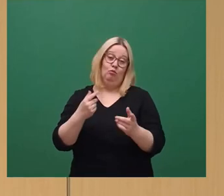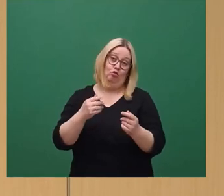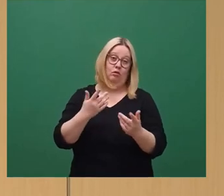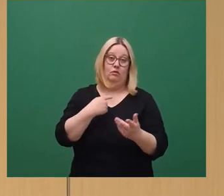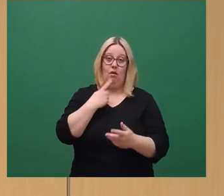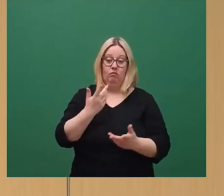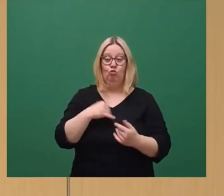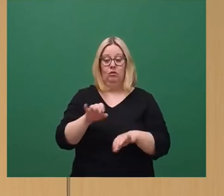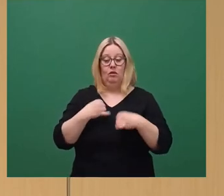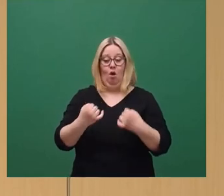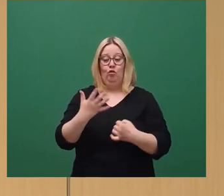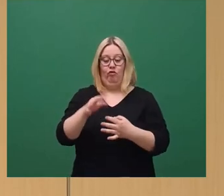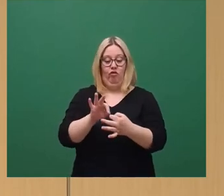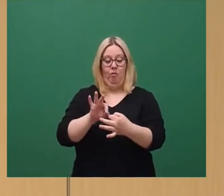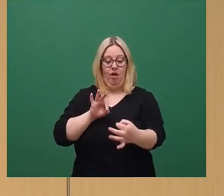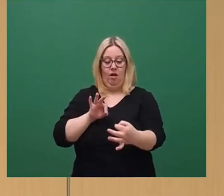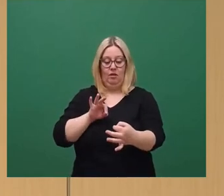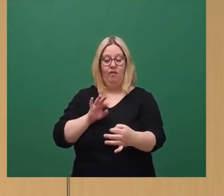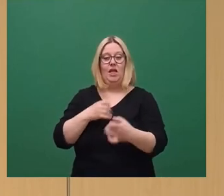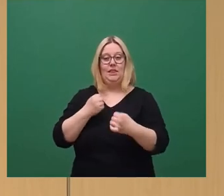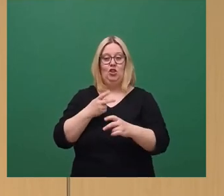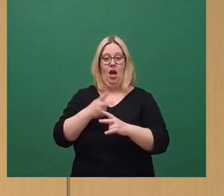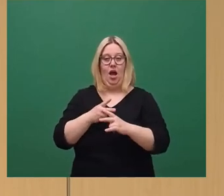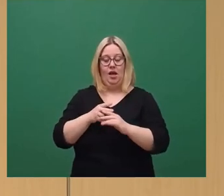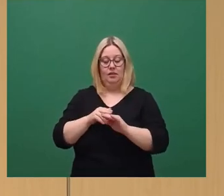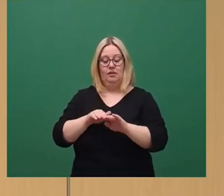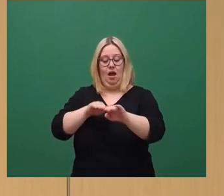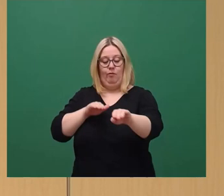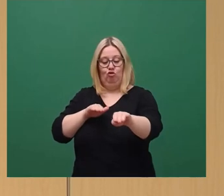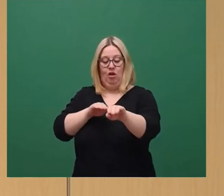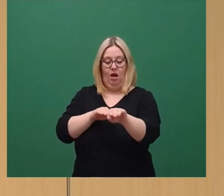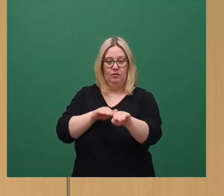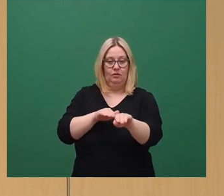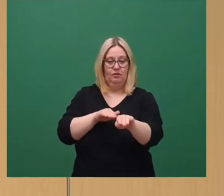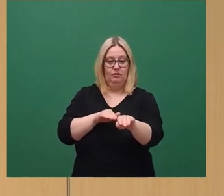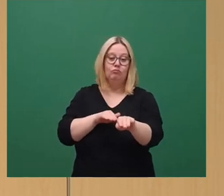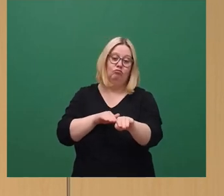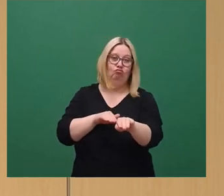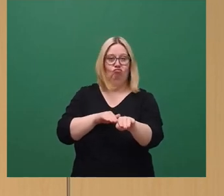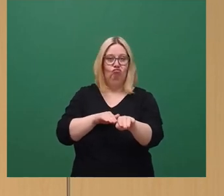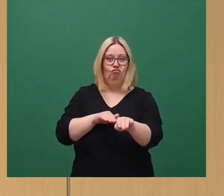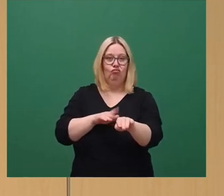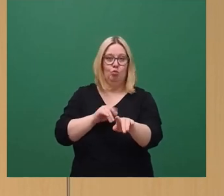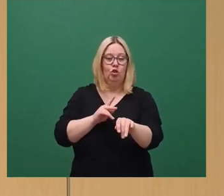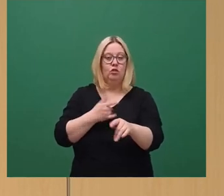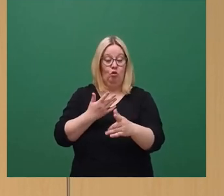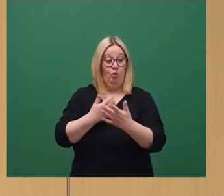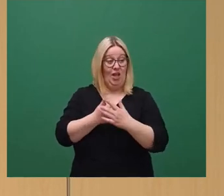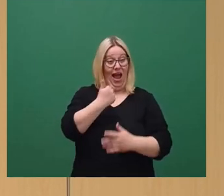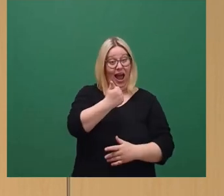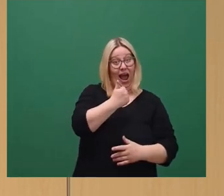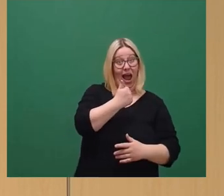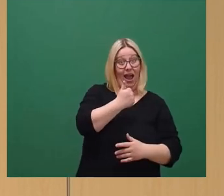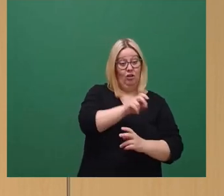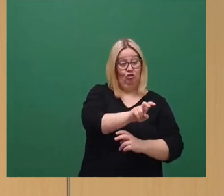jetzt so ein Auto fünf Meter lang. Wenn man den Sicherheitsabstand mal unter den Tisch fallen lässt, nur zur Veranschaulichung, dann erspart also eine einzige